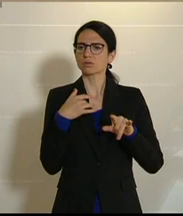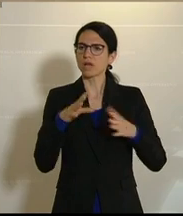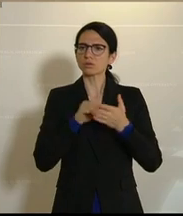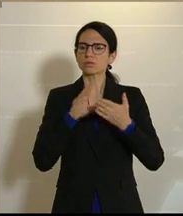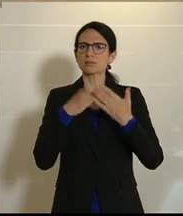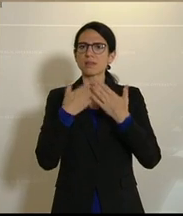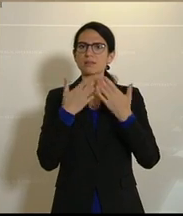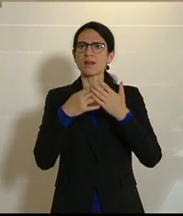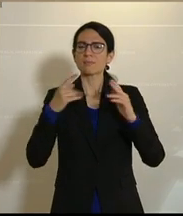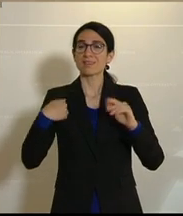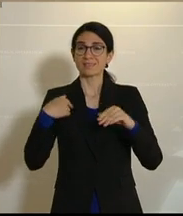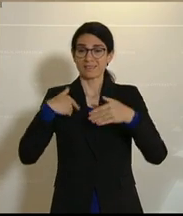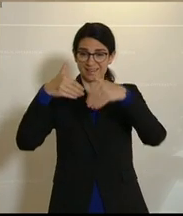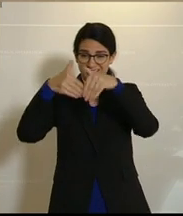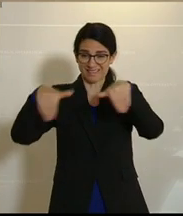leisten können.